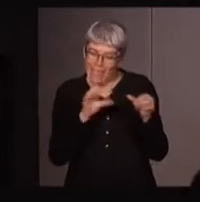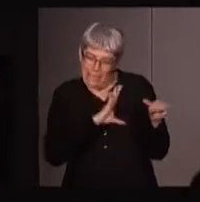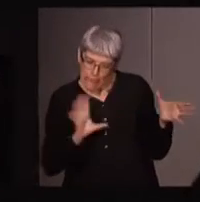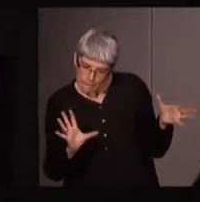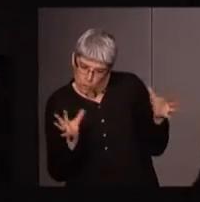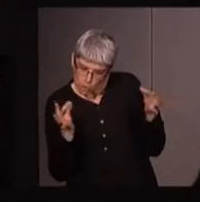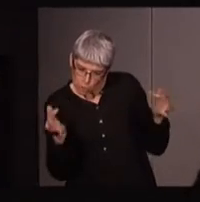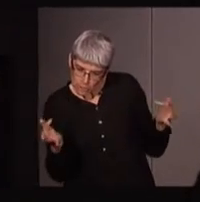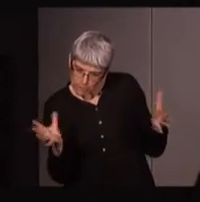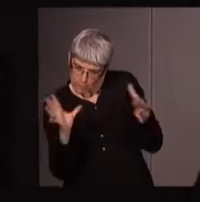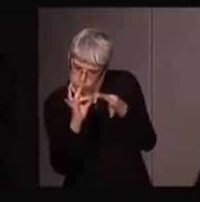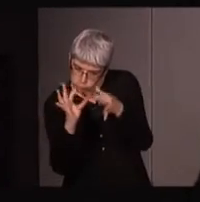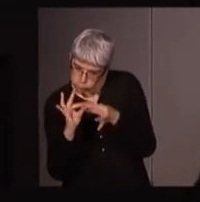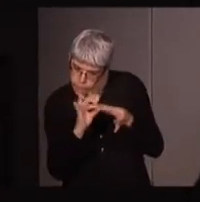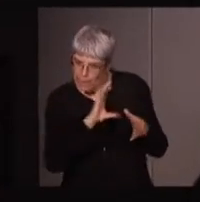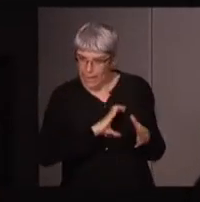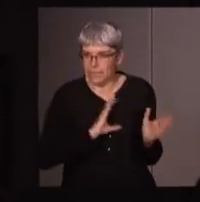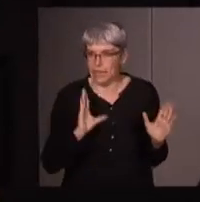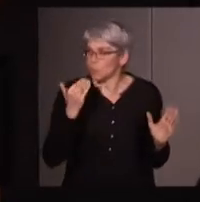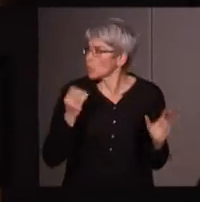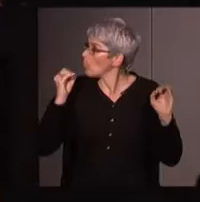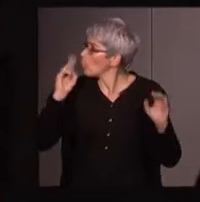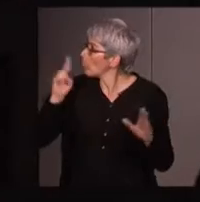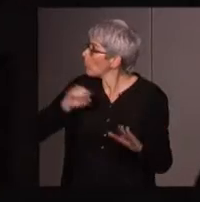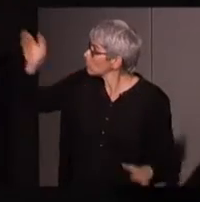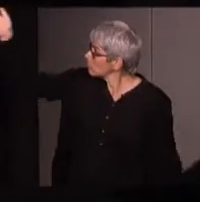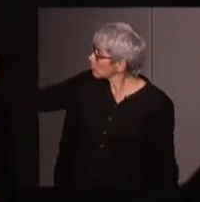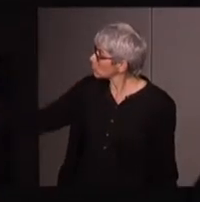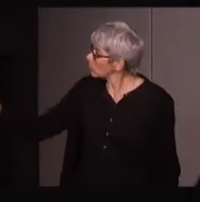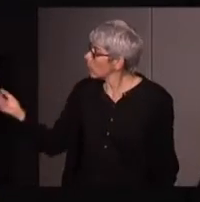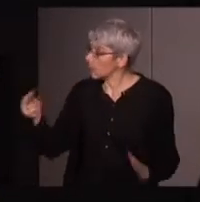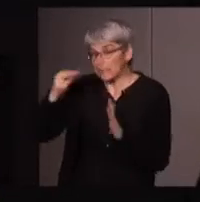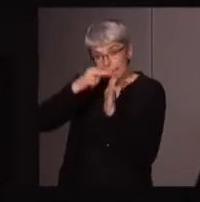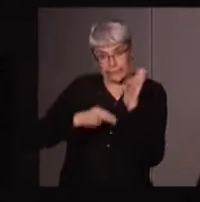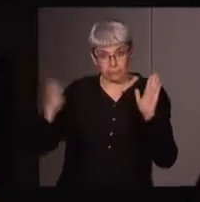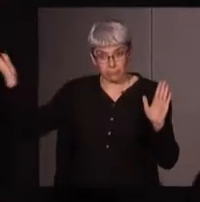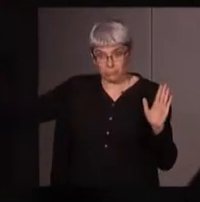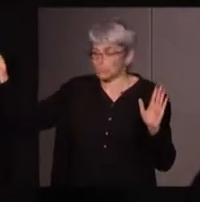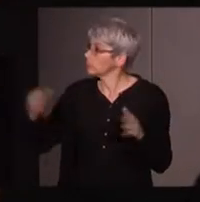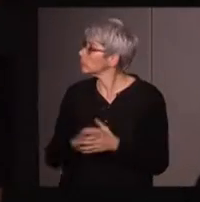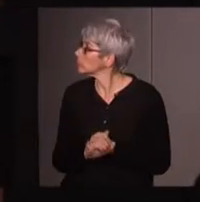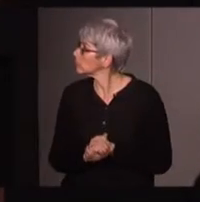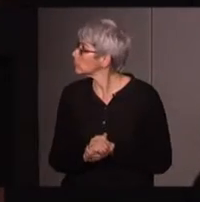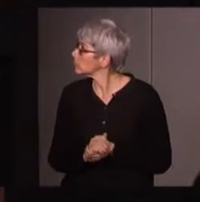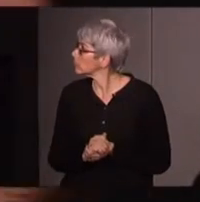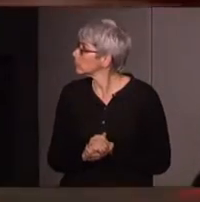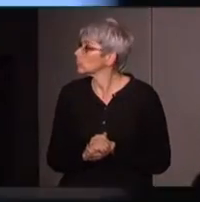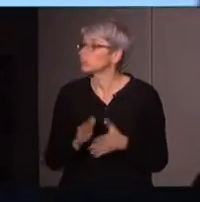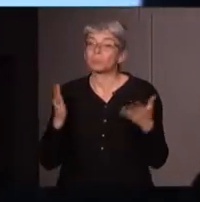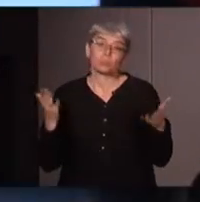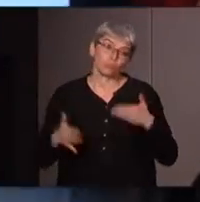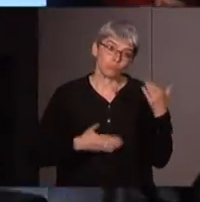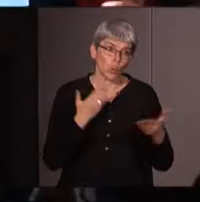différentes sensibilités écoféministes. Et je veux bien la... Voilà. Donc on va la lire et je voudrais, voilà, un peu